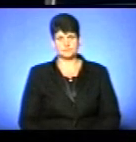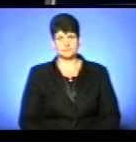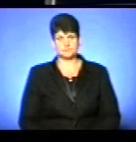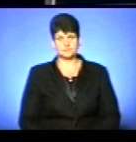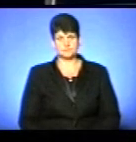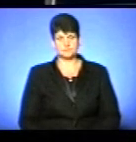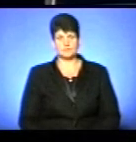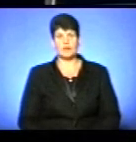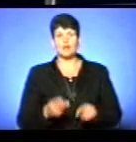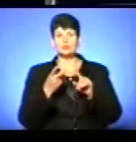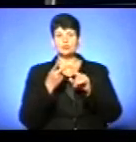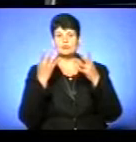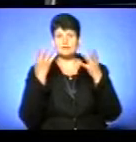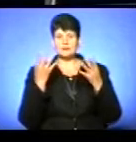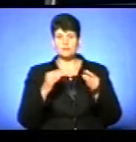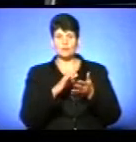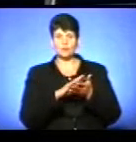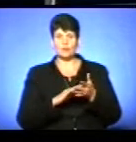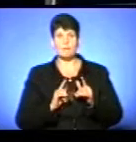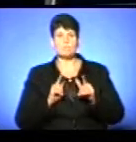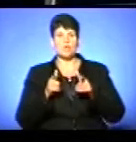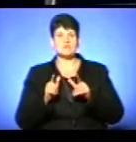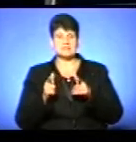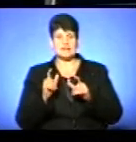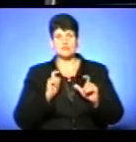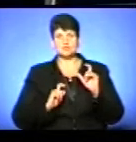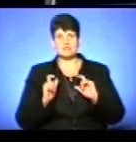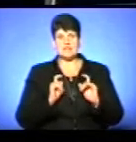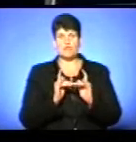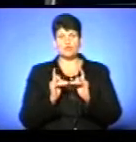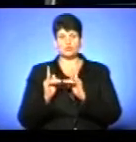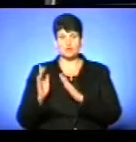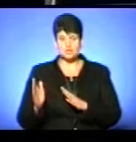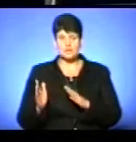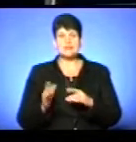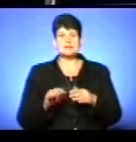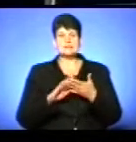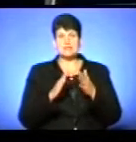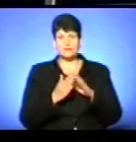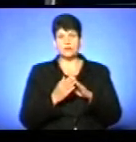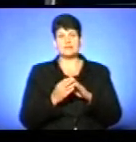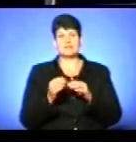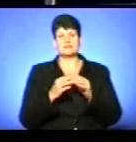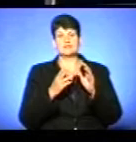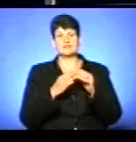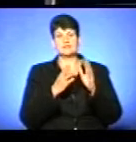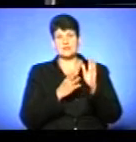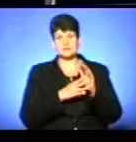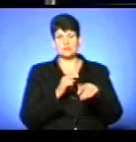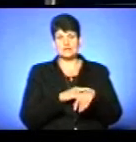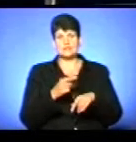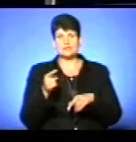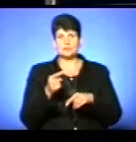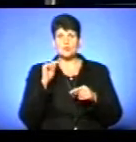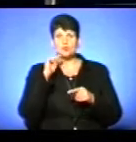Другий день триває поселення студентів у гуртожитки вишів Тернополя. Станом на 19-ту годину в Тернопільський національний економічний